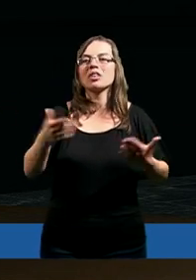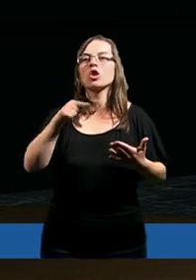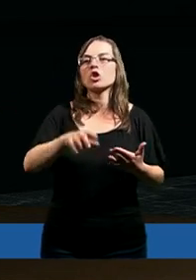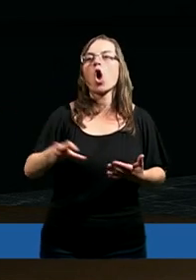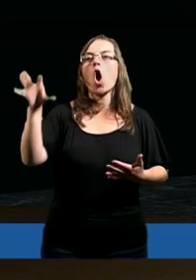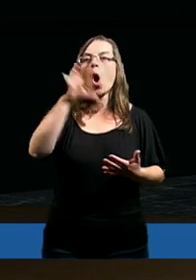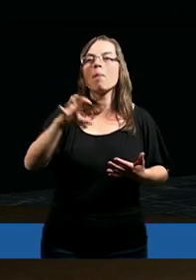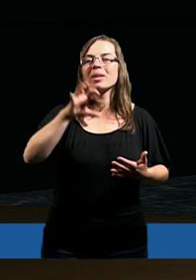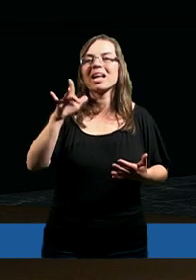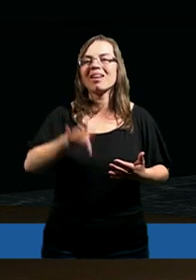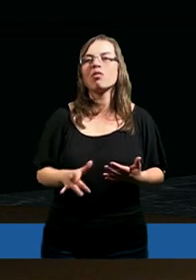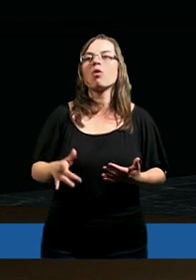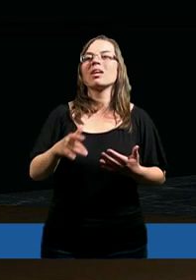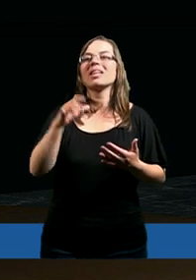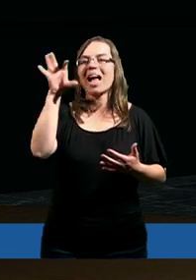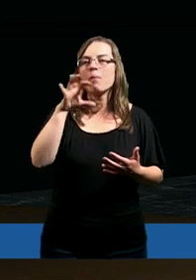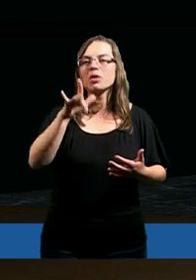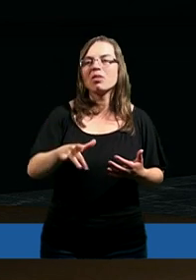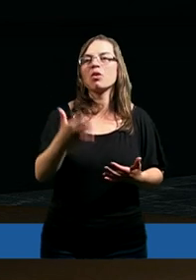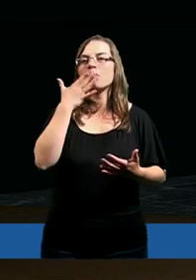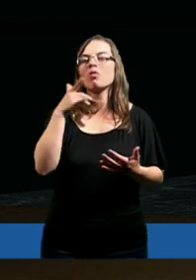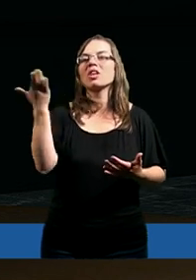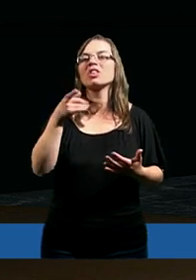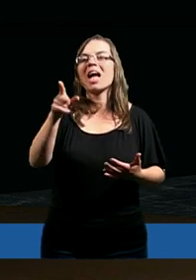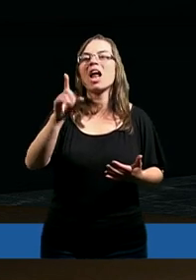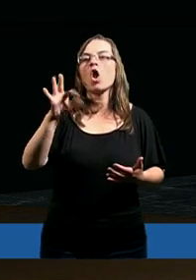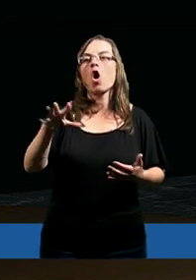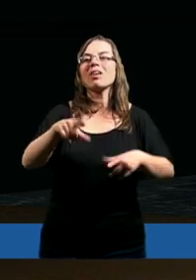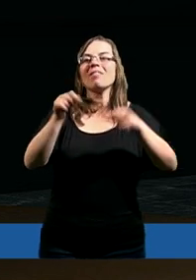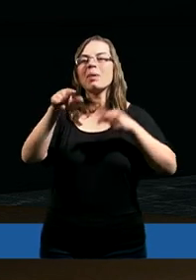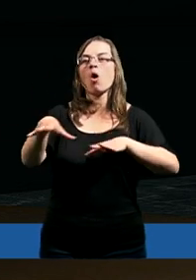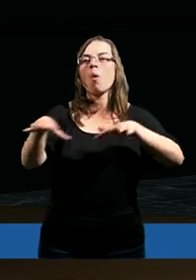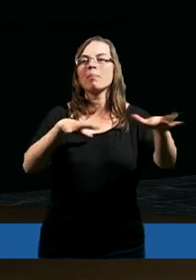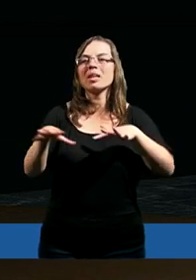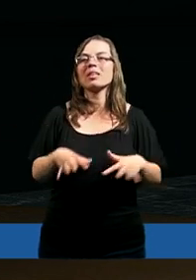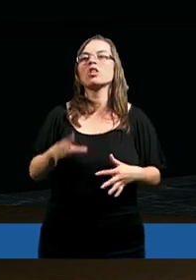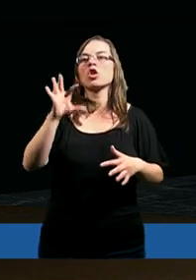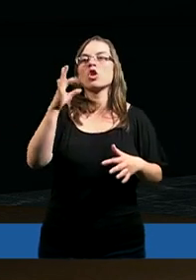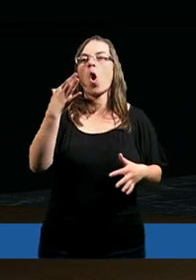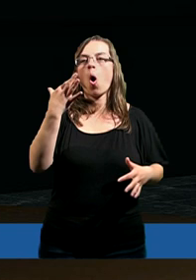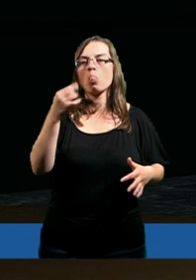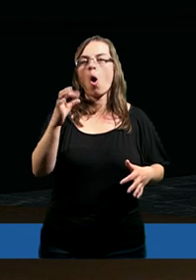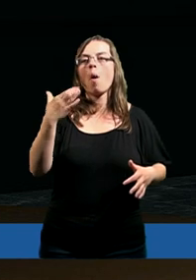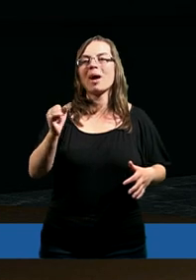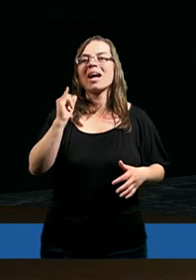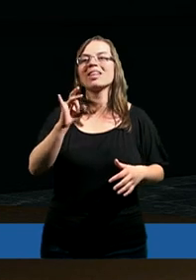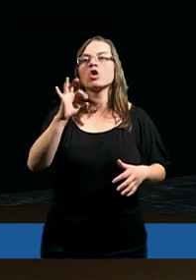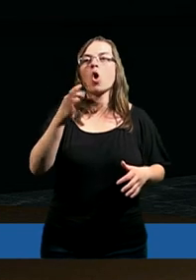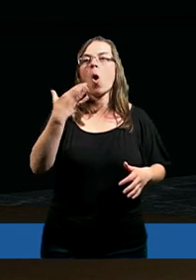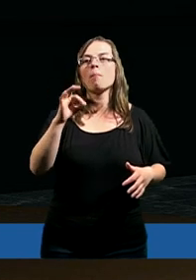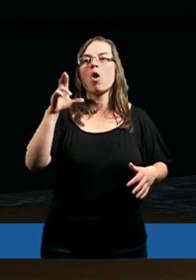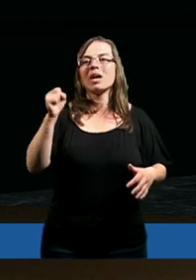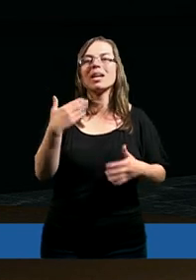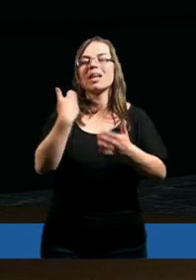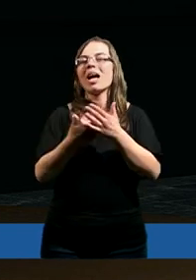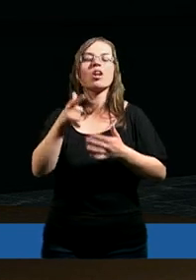gdzieś to obserwowały. No gdzie obserwowały? Tam, gdzie lot wybrał to miejsce Sodomę i Gomorę.